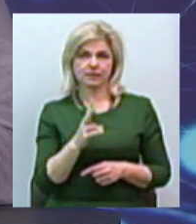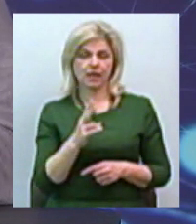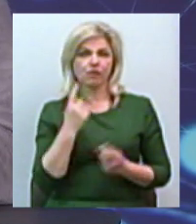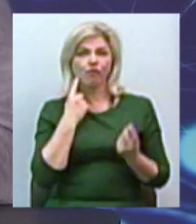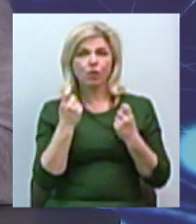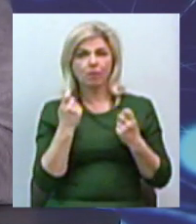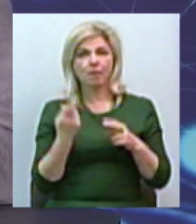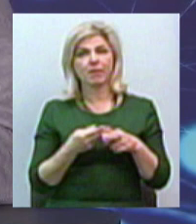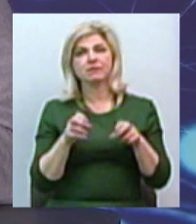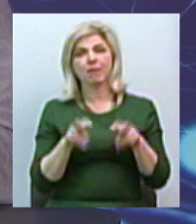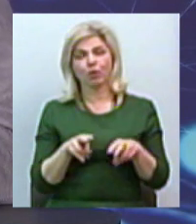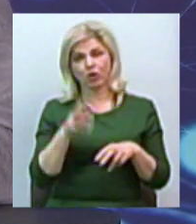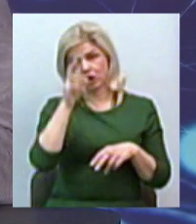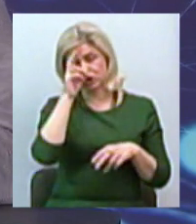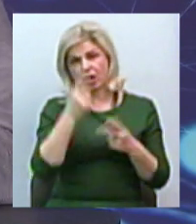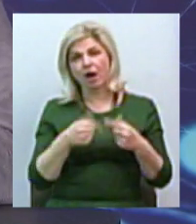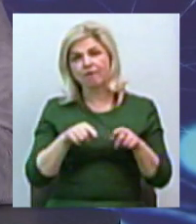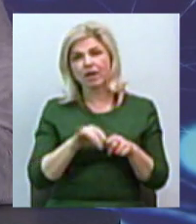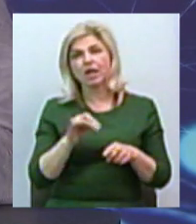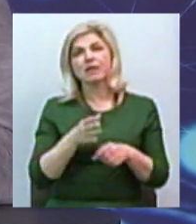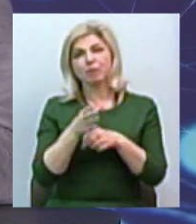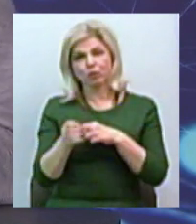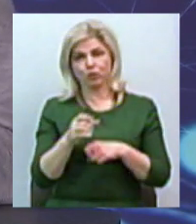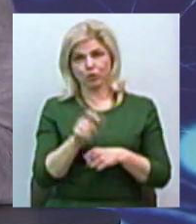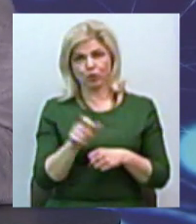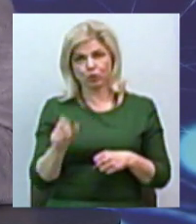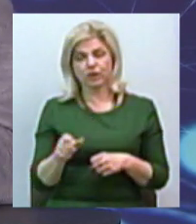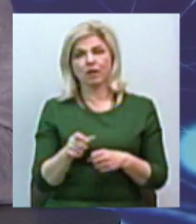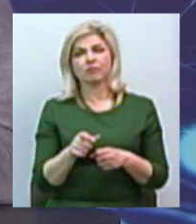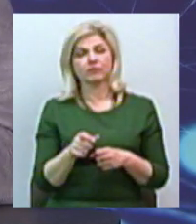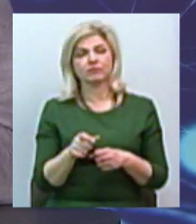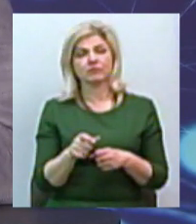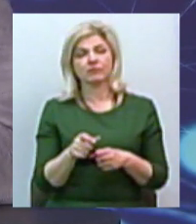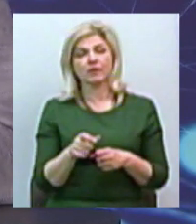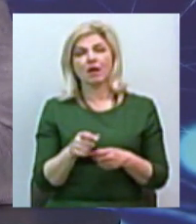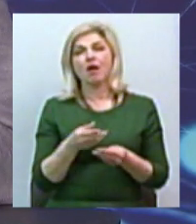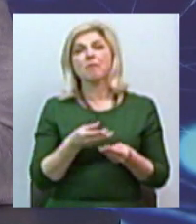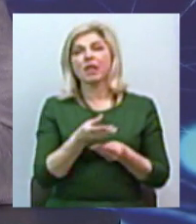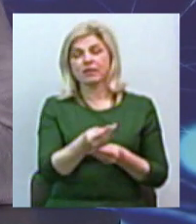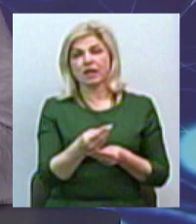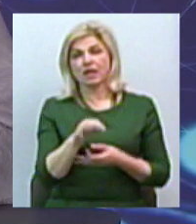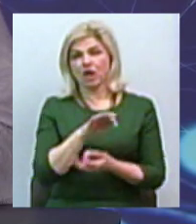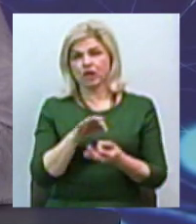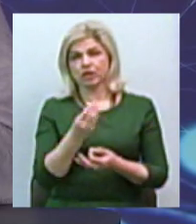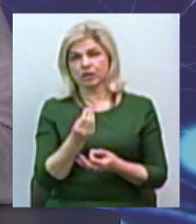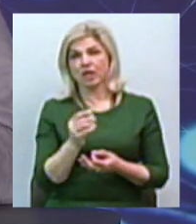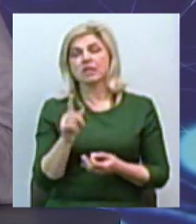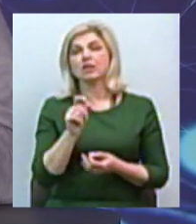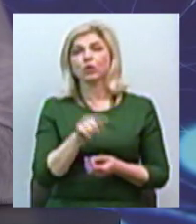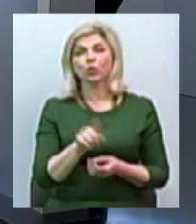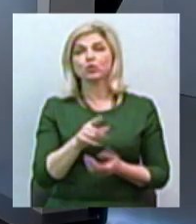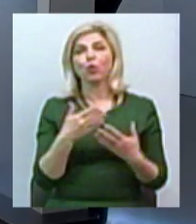безпекою держави та змушувати наших людей викидати зайві гроші за те, що вони вже чи купили, чи